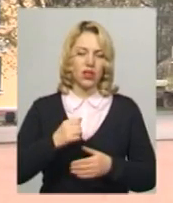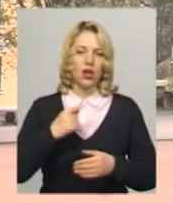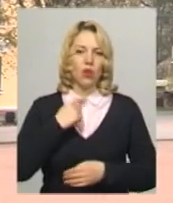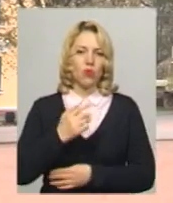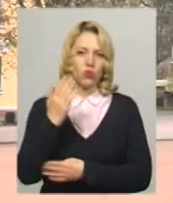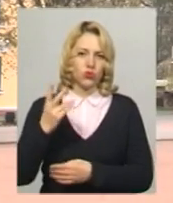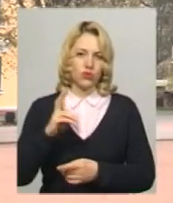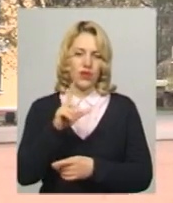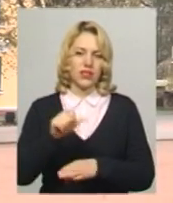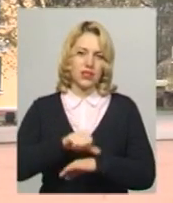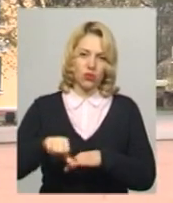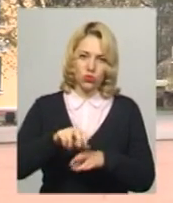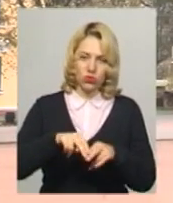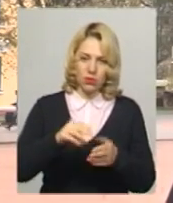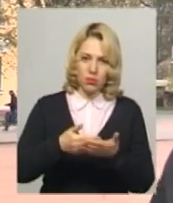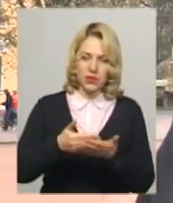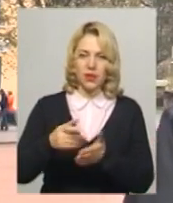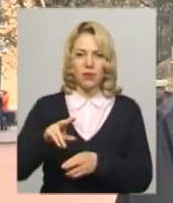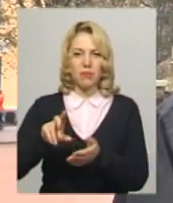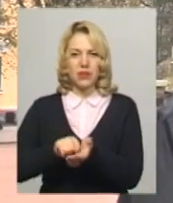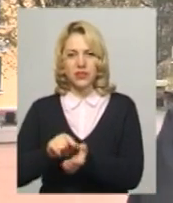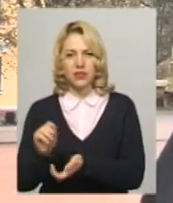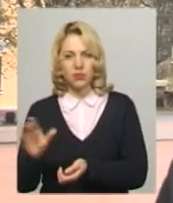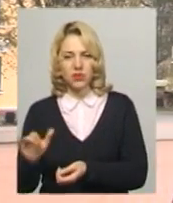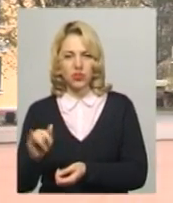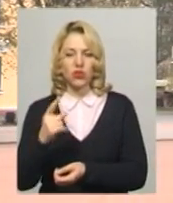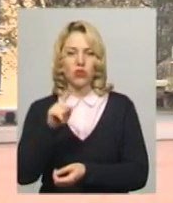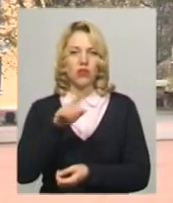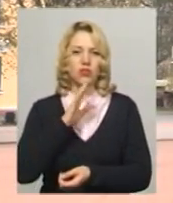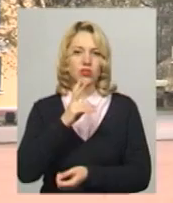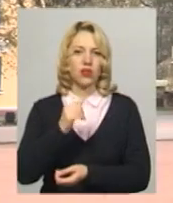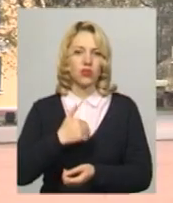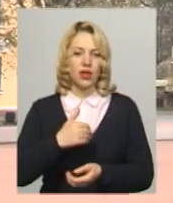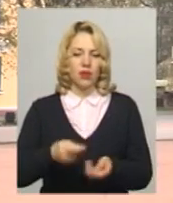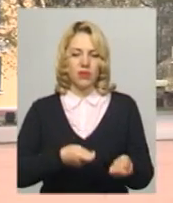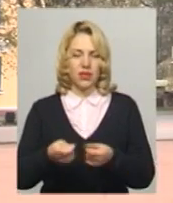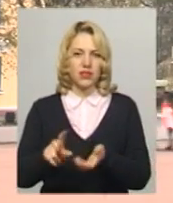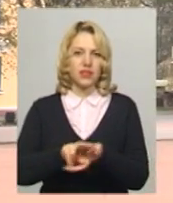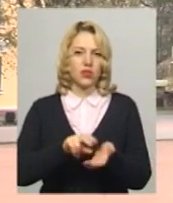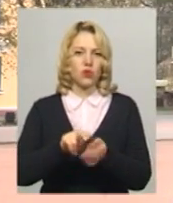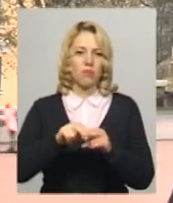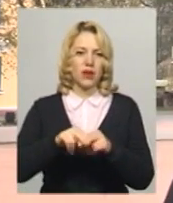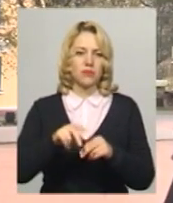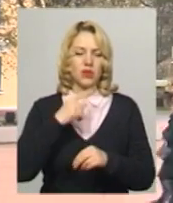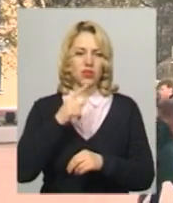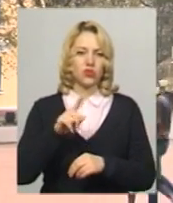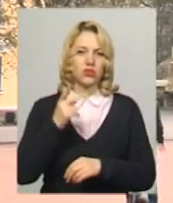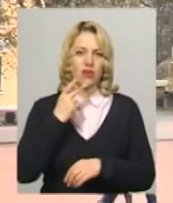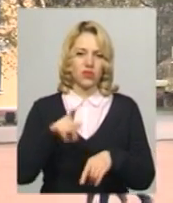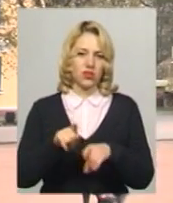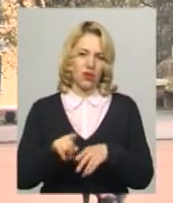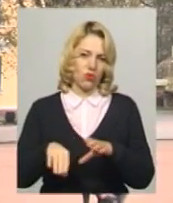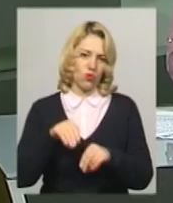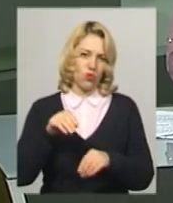по закордонних паспортах, по пенсійних посвіченнях. І навіть одна жінка приносила ксерокопію паспорту, казала, що вона завжди на всіх виборах так